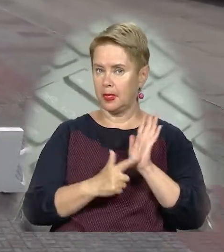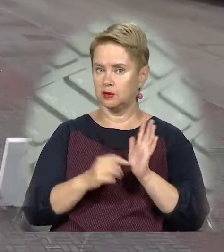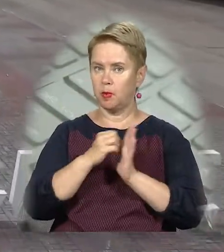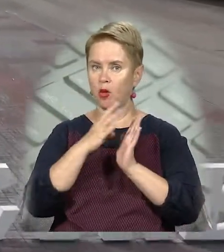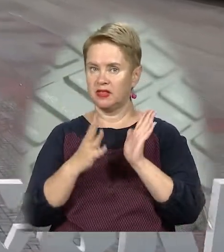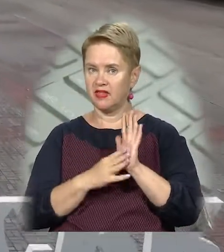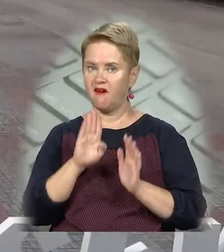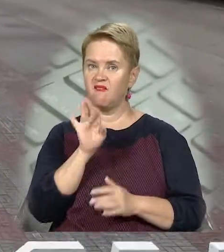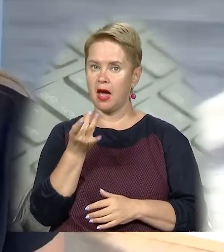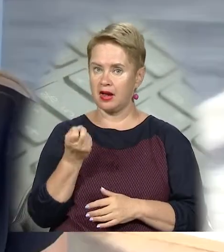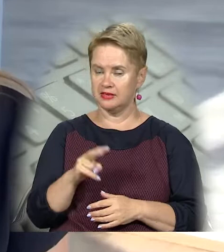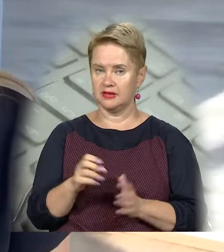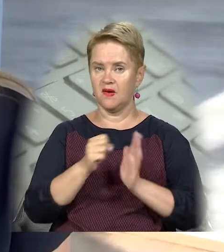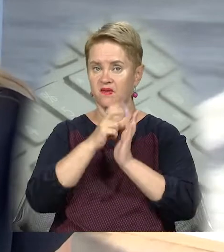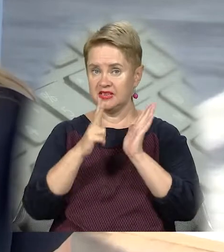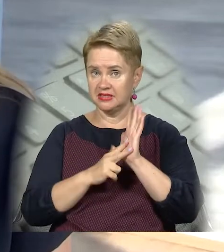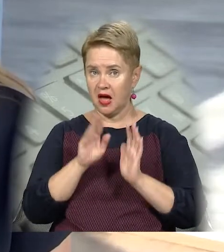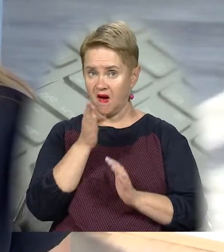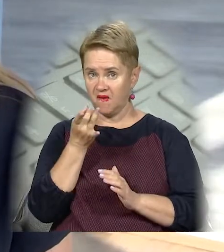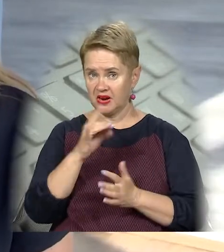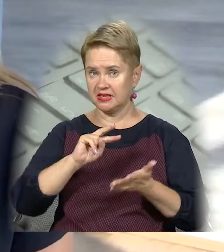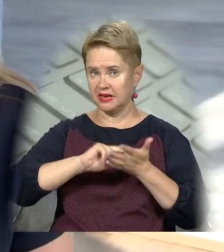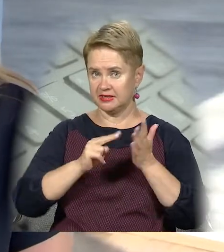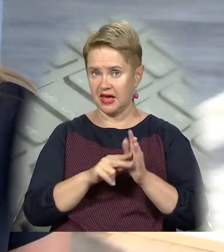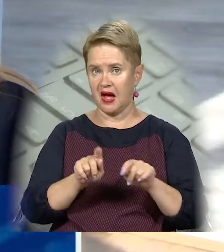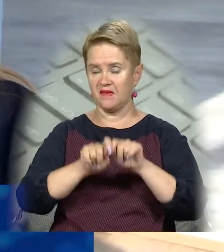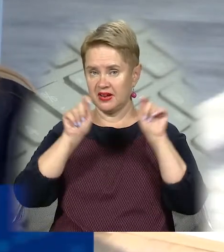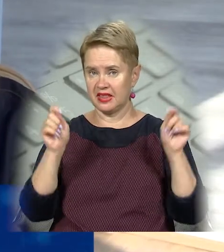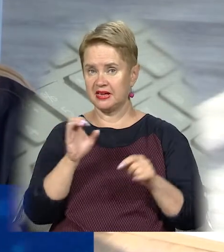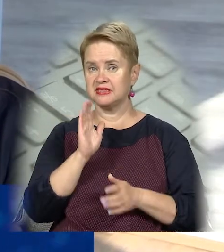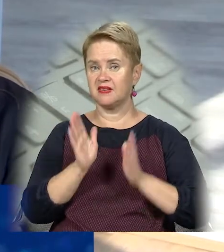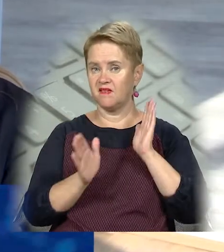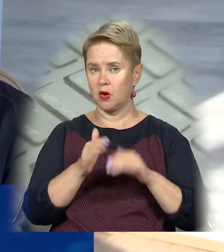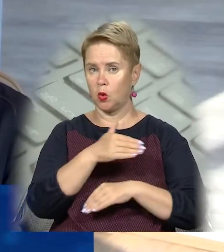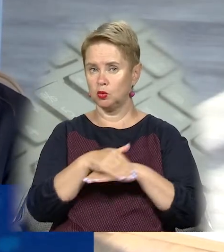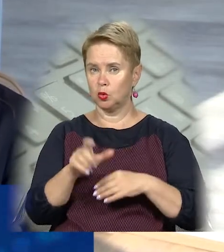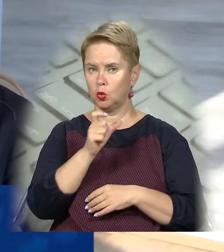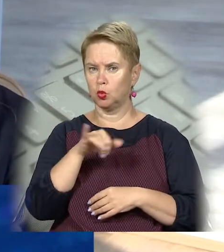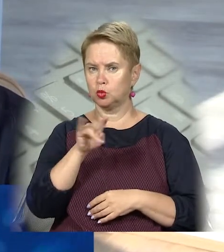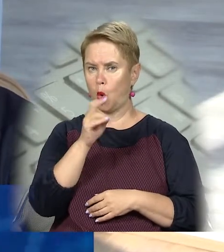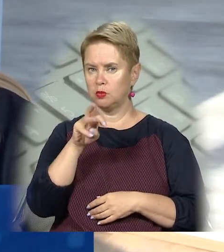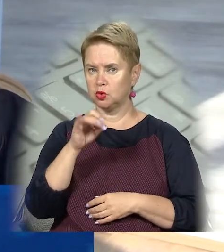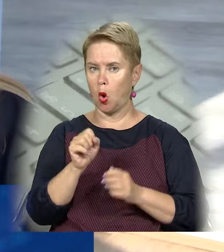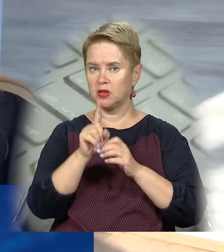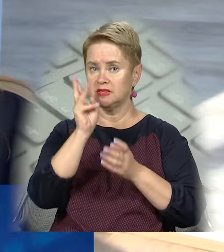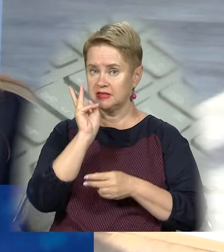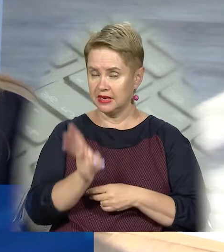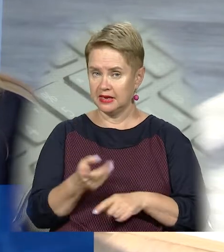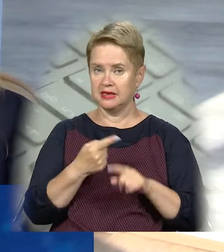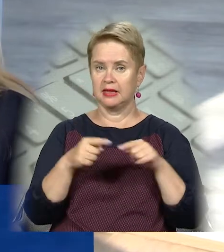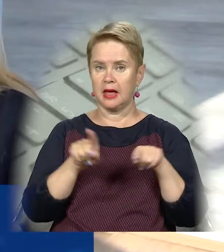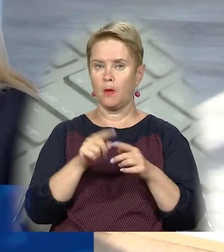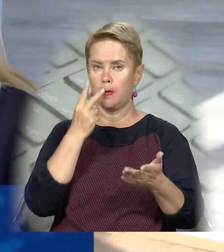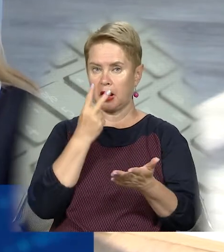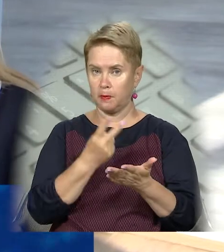по 19 вересня. 18 вересня заплановане відкриття скверу по вулиці Ухтомського об 11.30, де